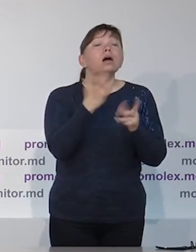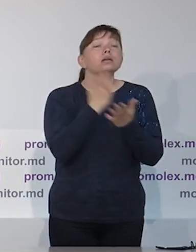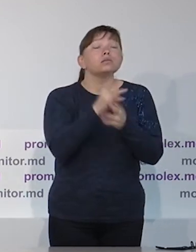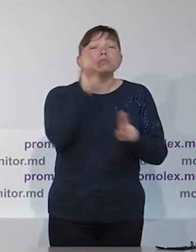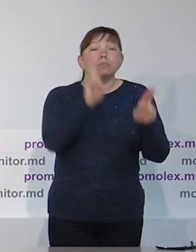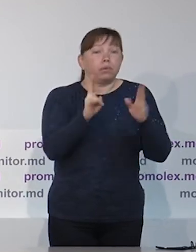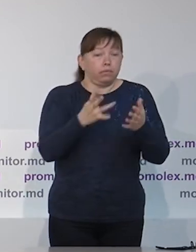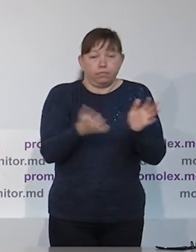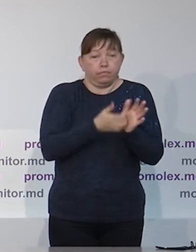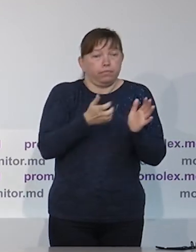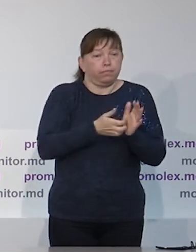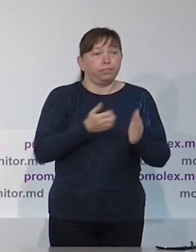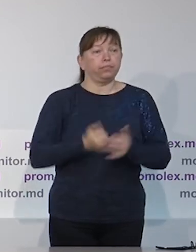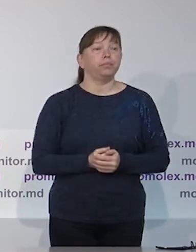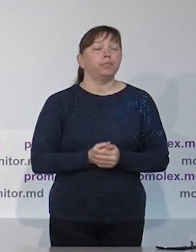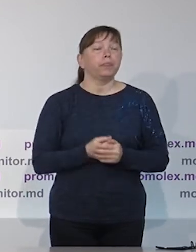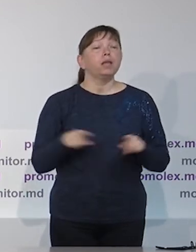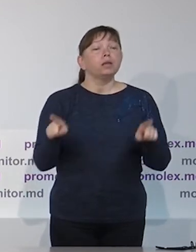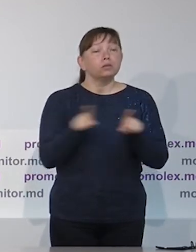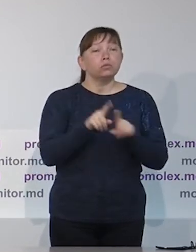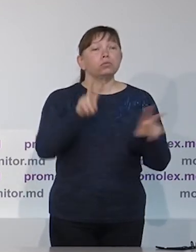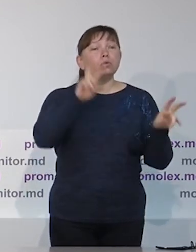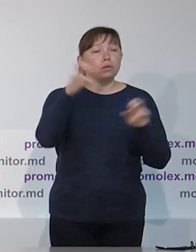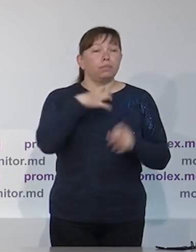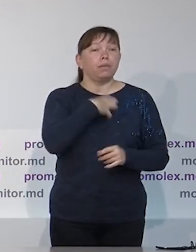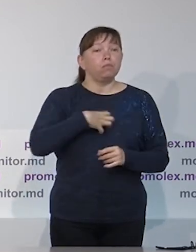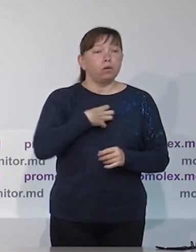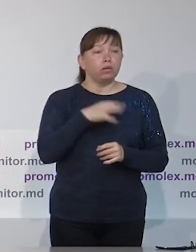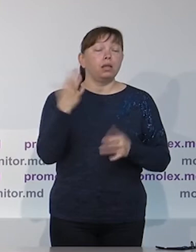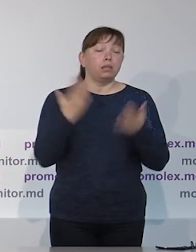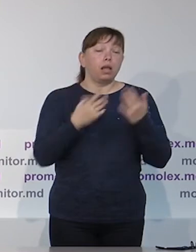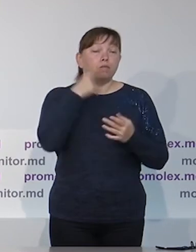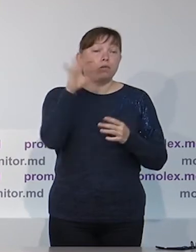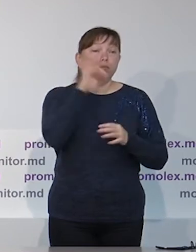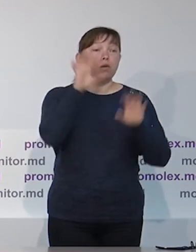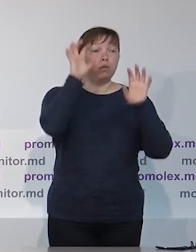должны вести свои компании на местах, встречи с избирателями и так далее.